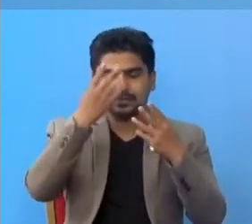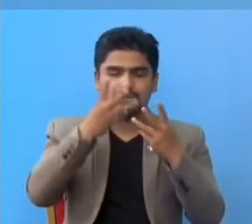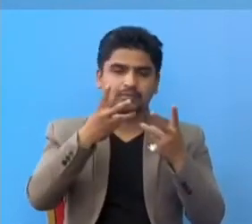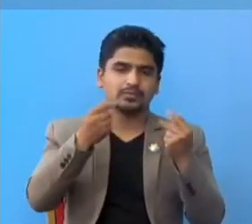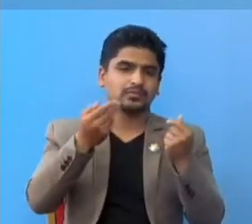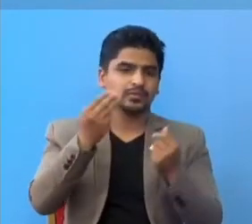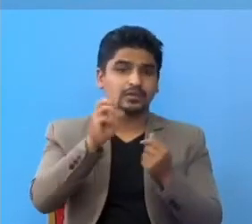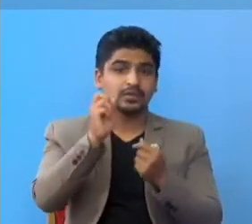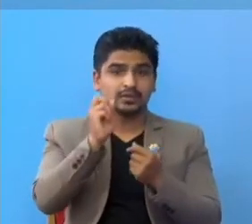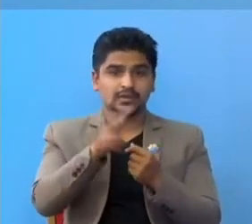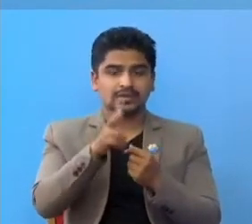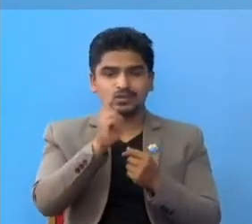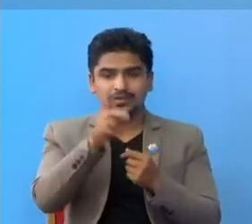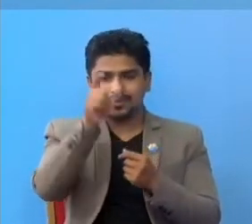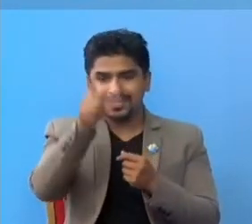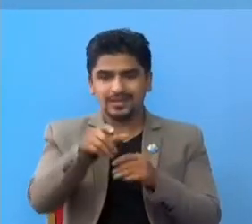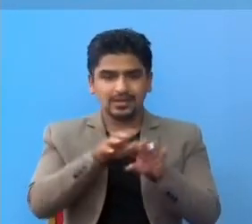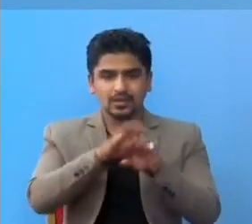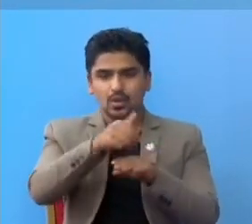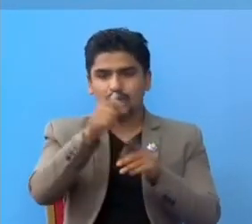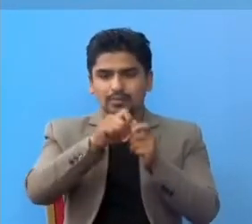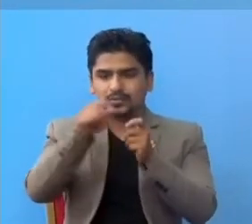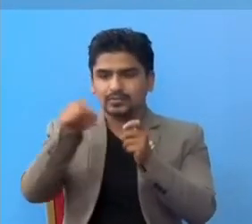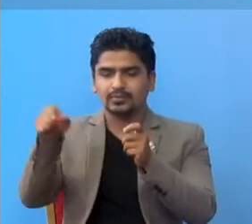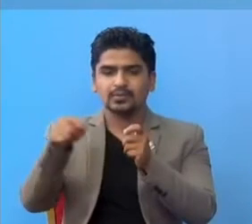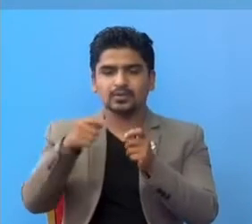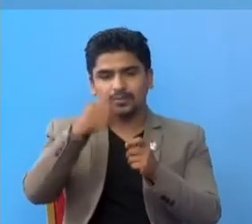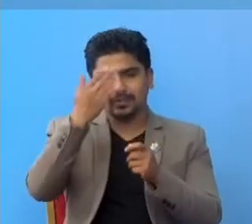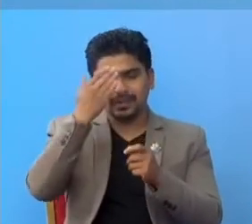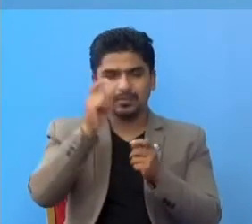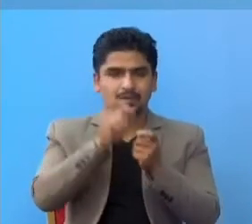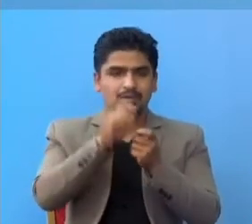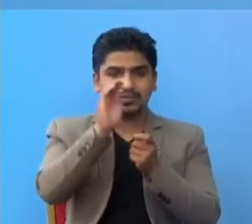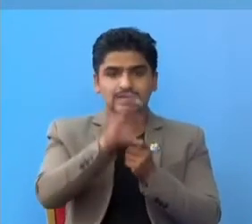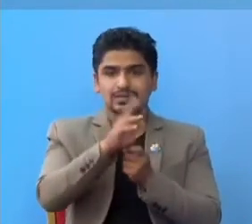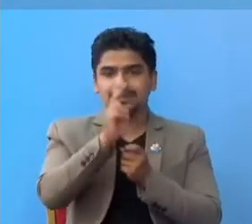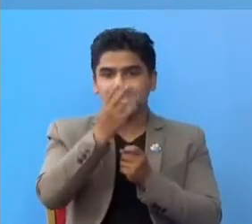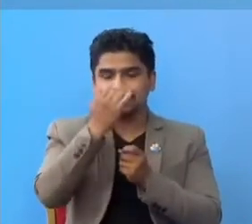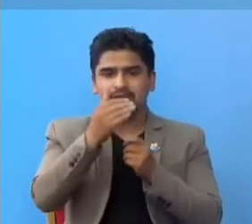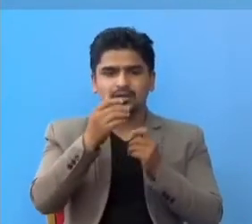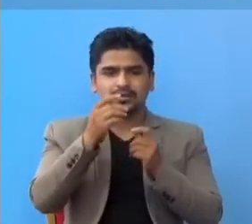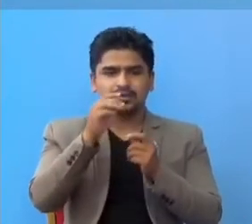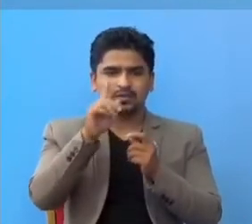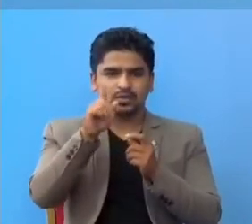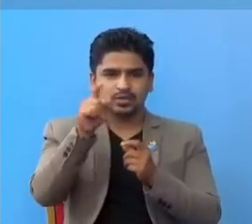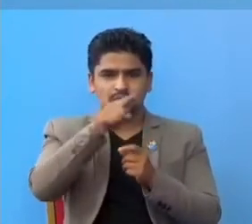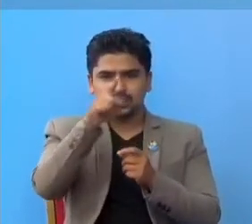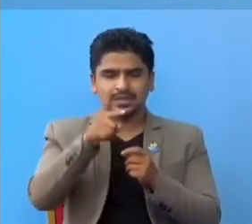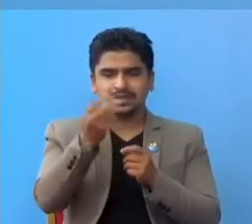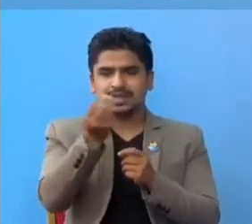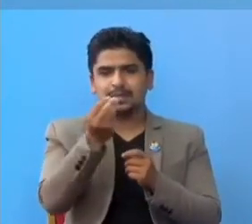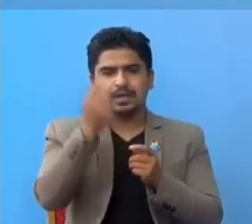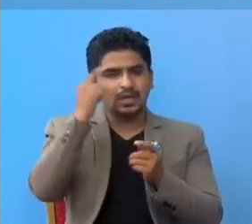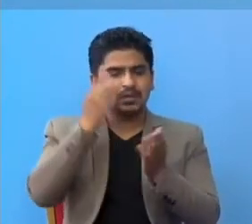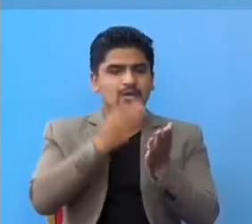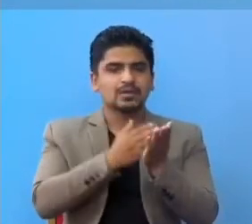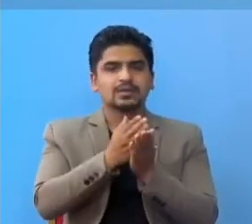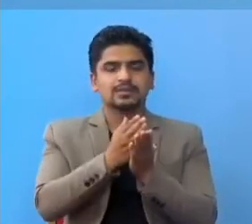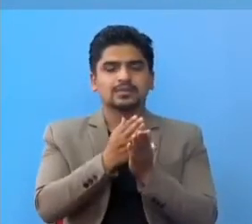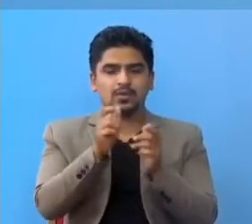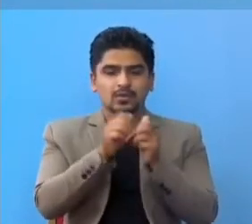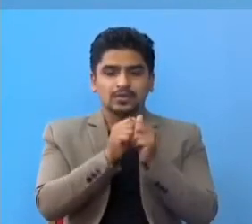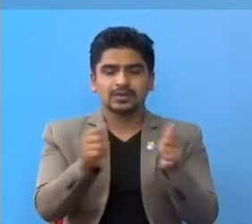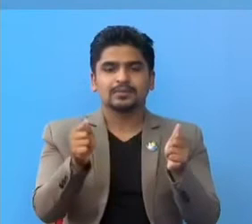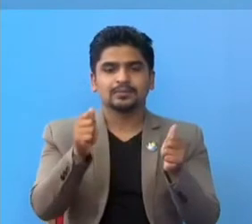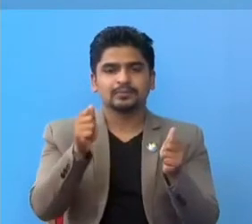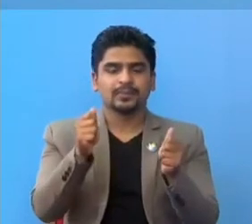जान्छा, तर तेस्ता वेक्तियर्या अरुलाई संक्रमण गरावन श्रक्ण ने भायकोले करीब 10 पर्तिशत लाइक सामन्य लक्षन बमजीम